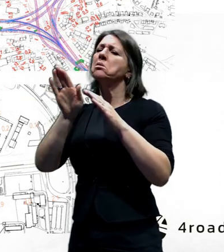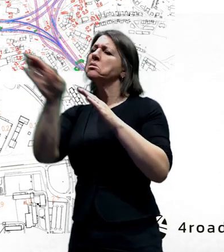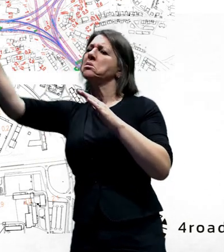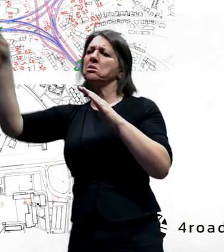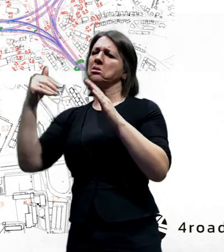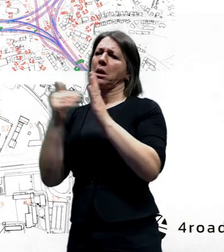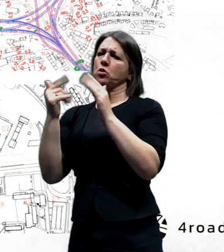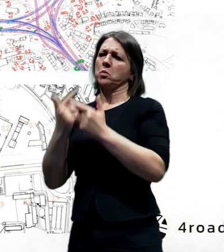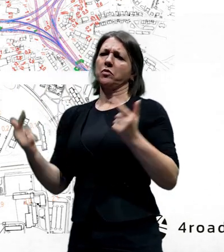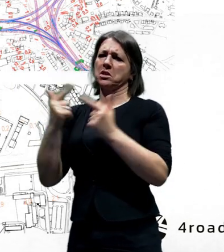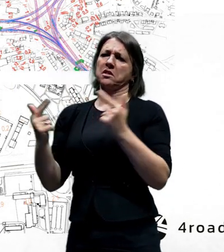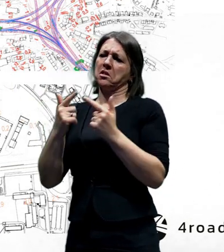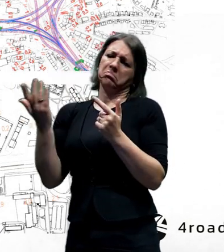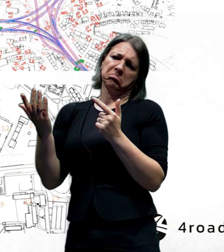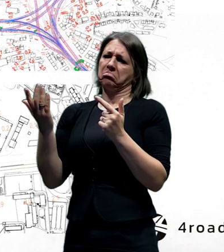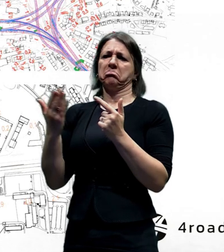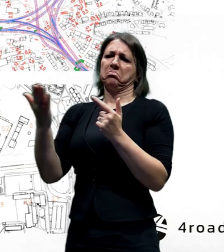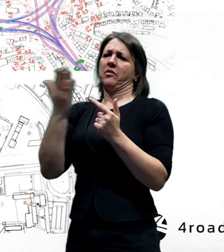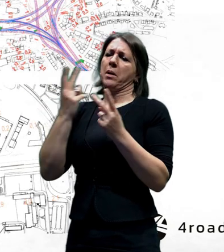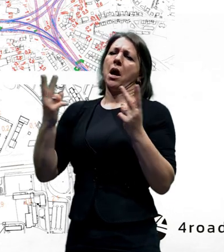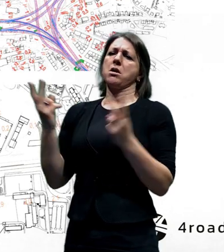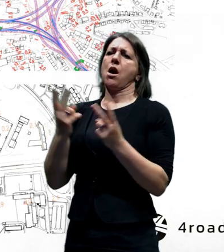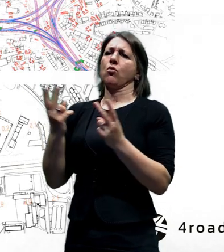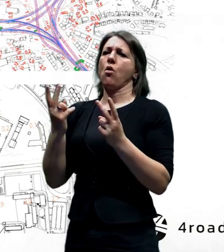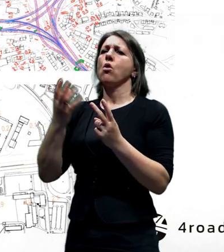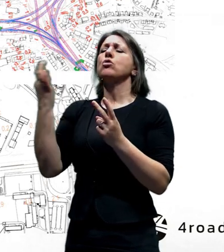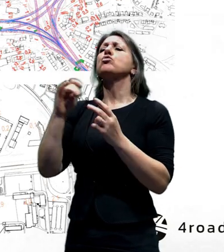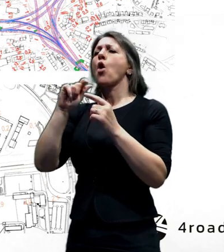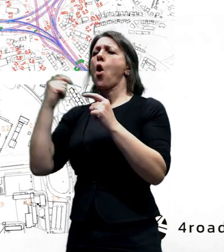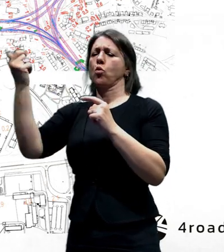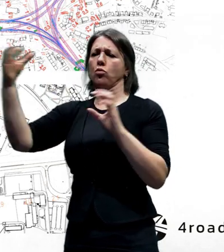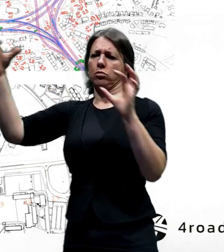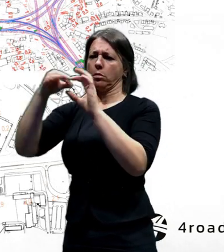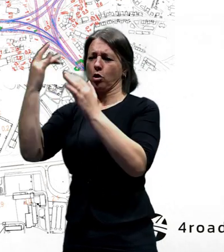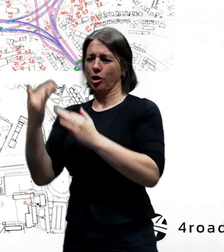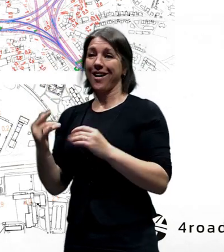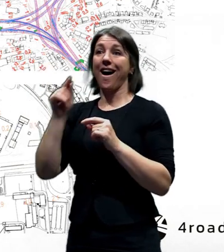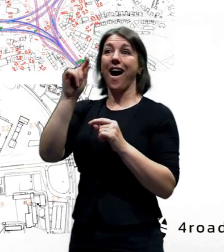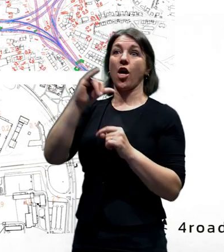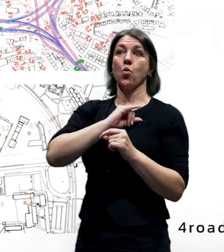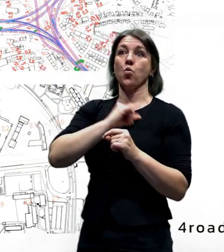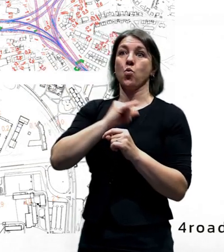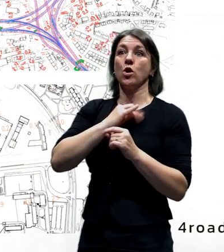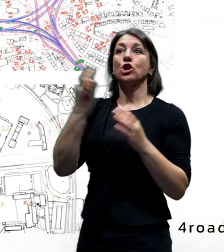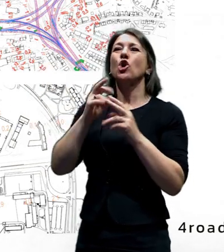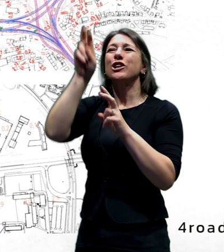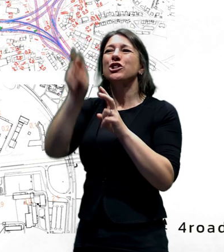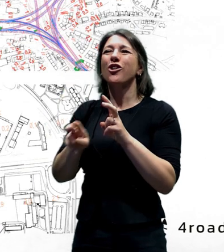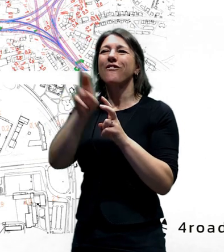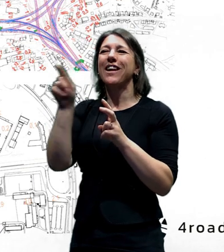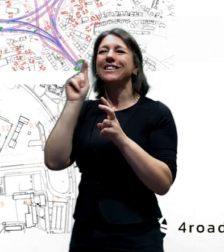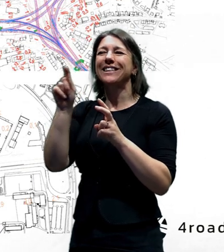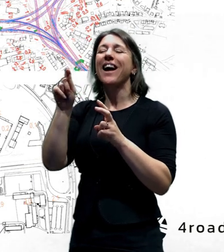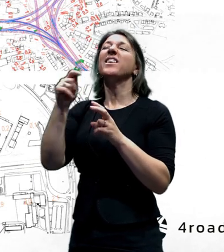ta počítá více méně s tím řešením toho městského okruhu. Tady vidíte, co se nám odehrává v té křižovace, to znamená